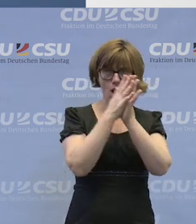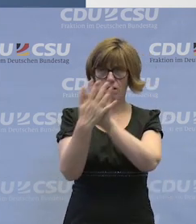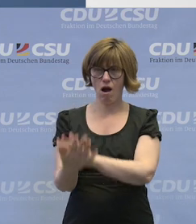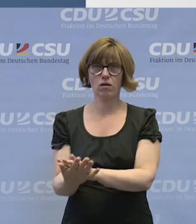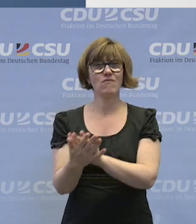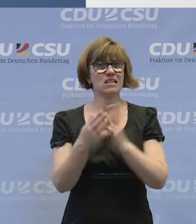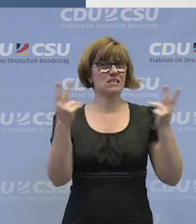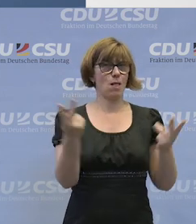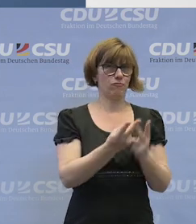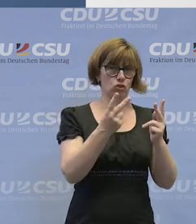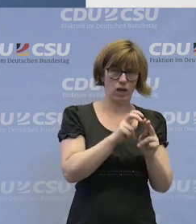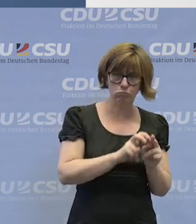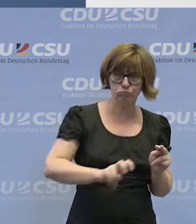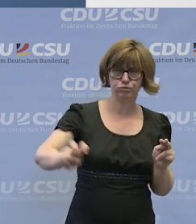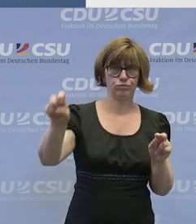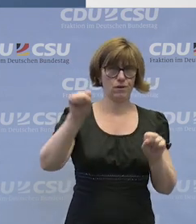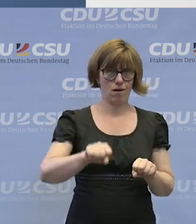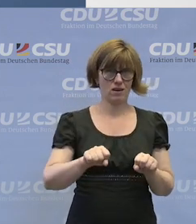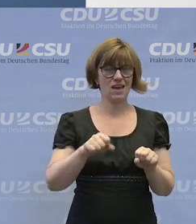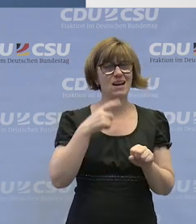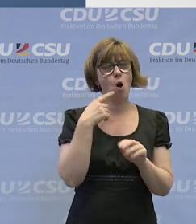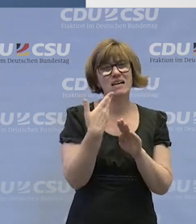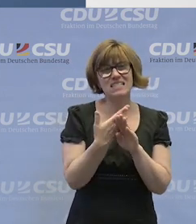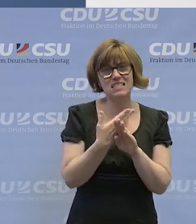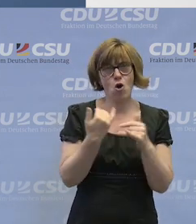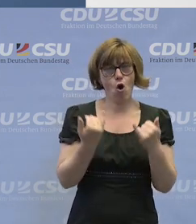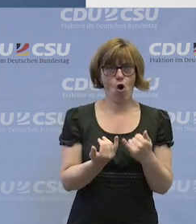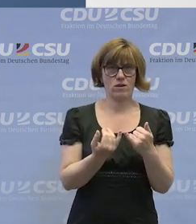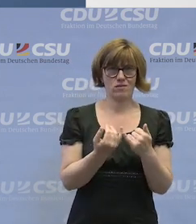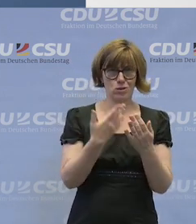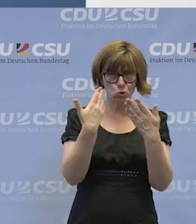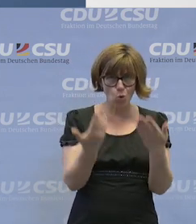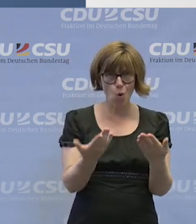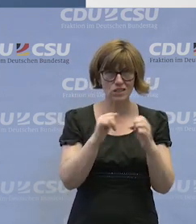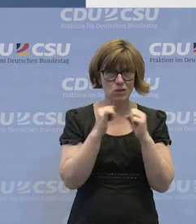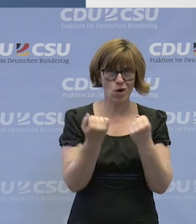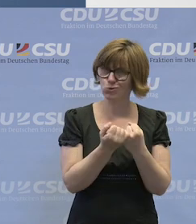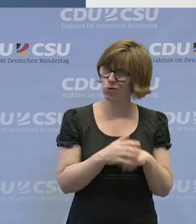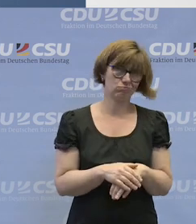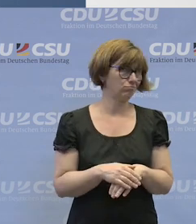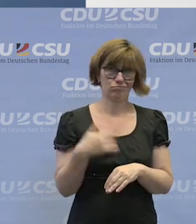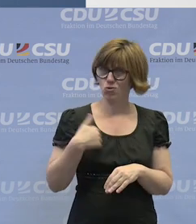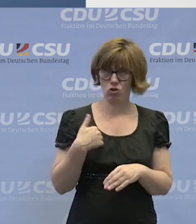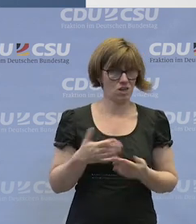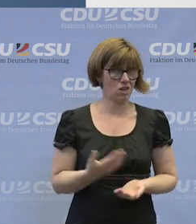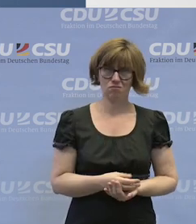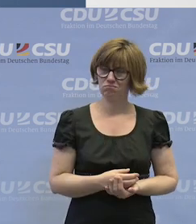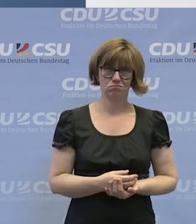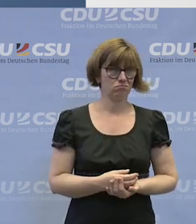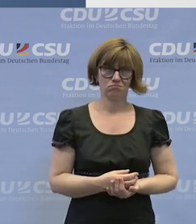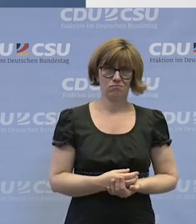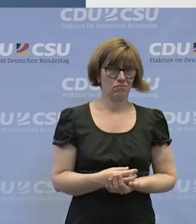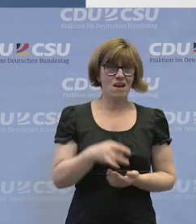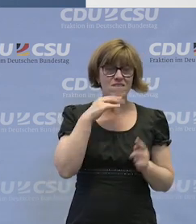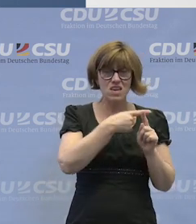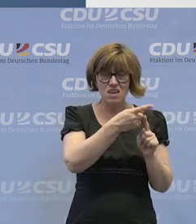selbstverständlich werden. Und ich glaube, das ist heute vielerorts noch nicht der Fall. Ich denke,